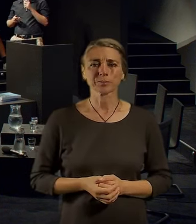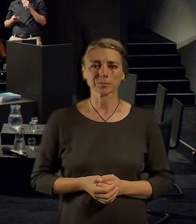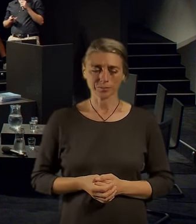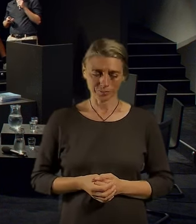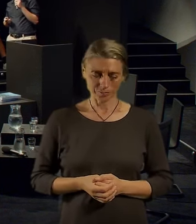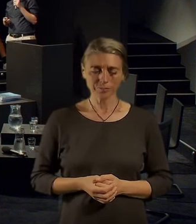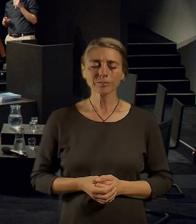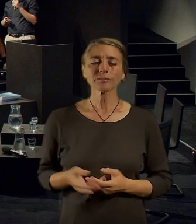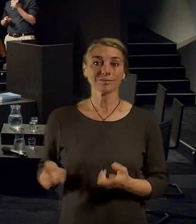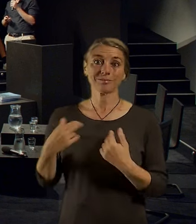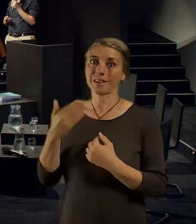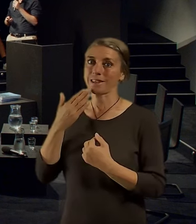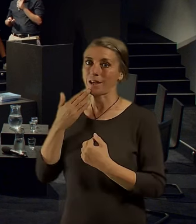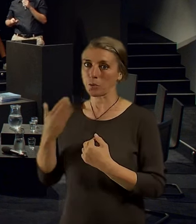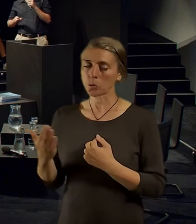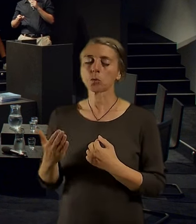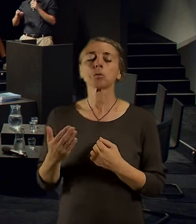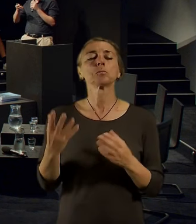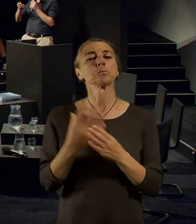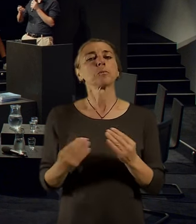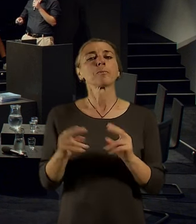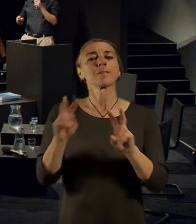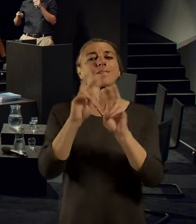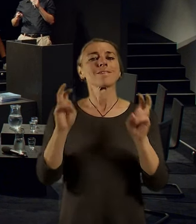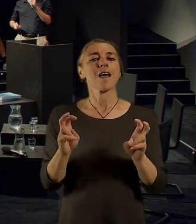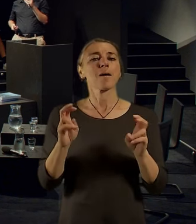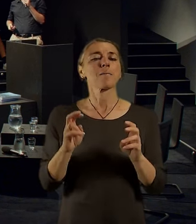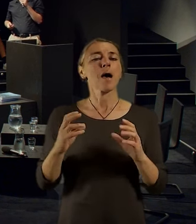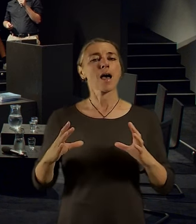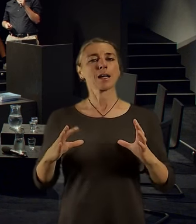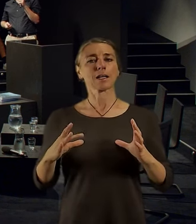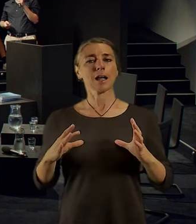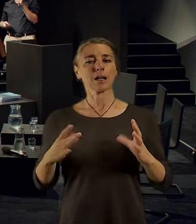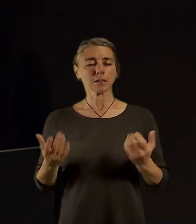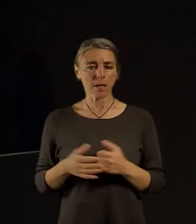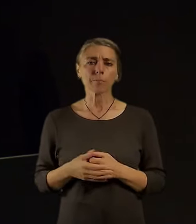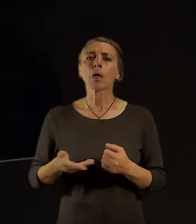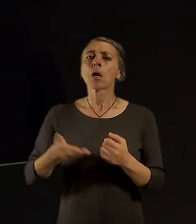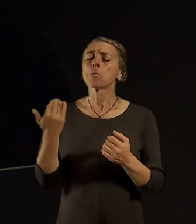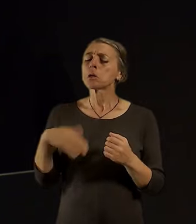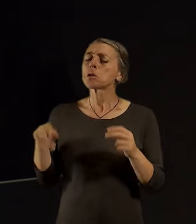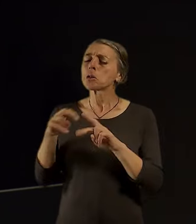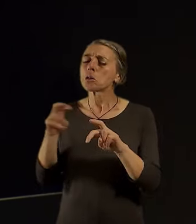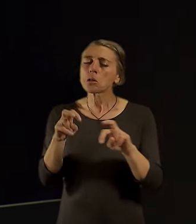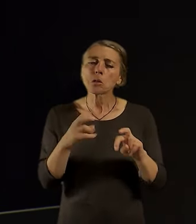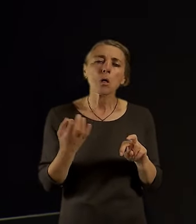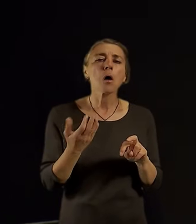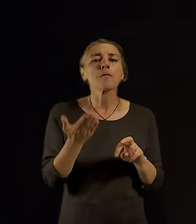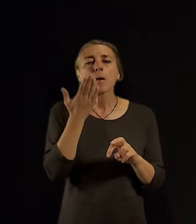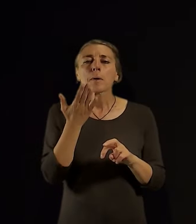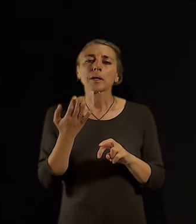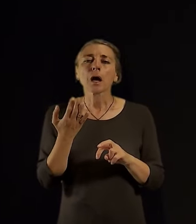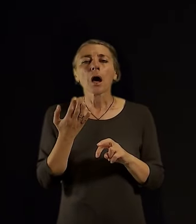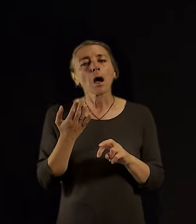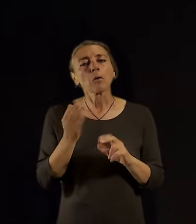Tak já vám něco rychle povím nebo stručně o rekreaci. V rekreaci jsme zkoumali celkem dostupností druhu vybavenosti. První, kterou